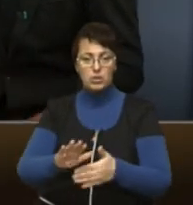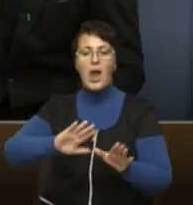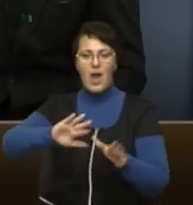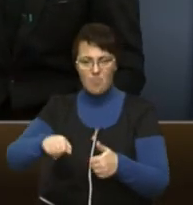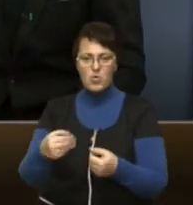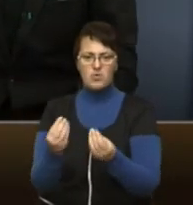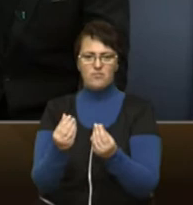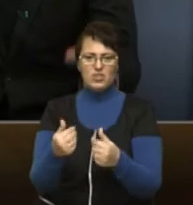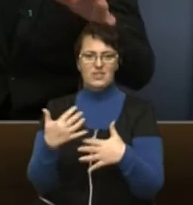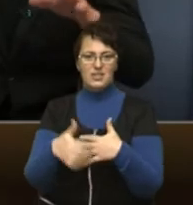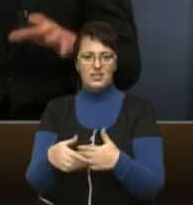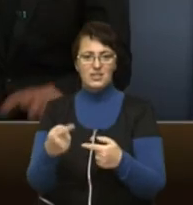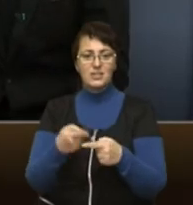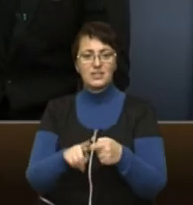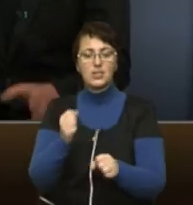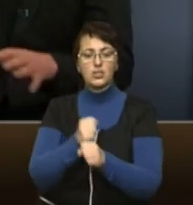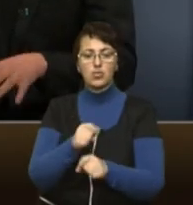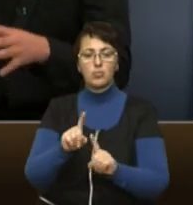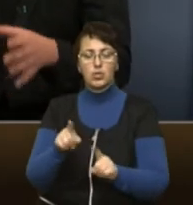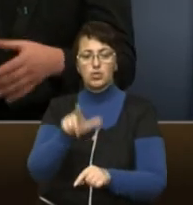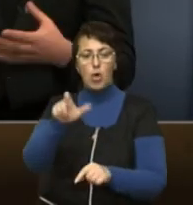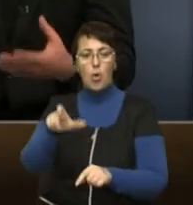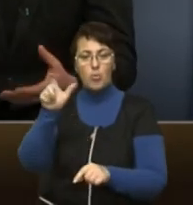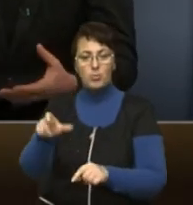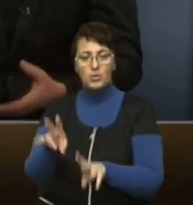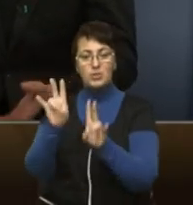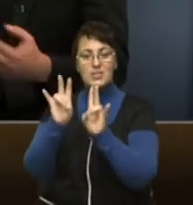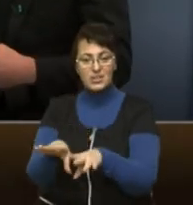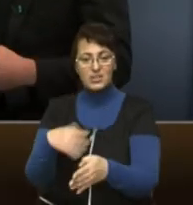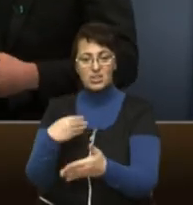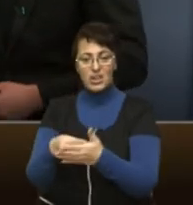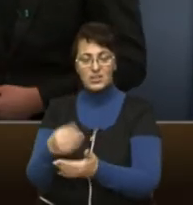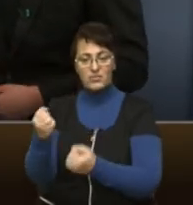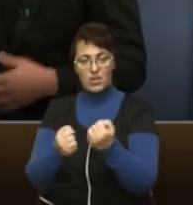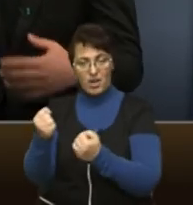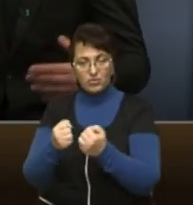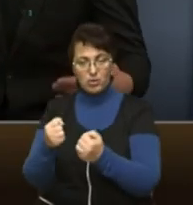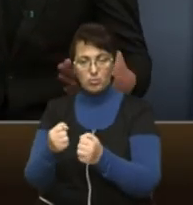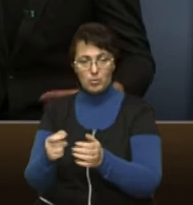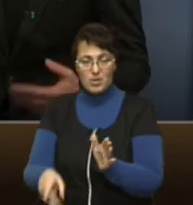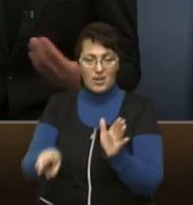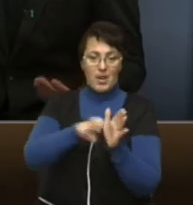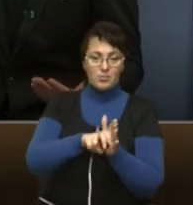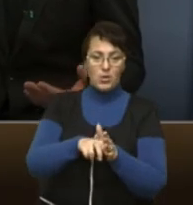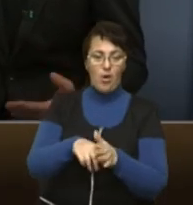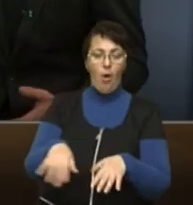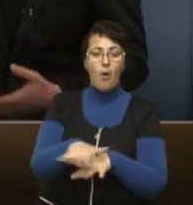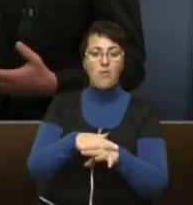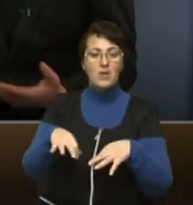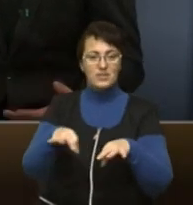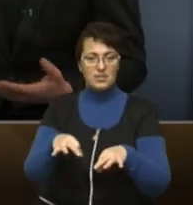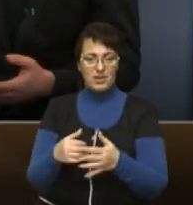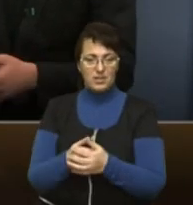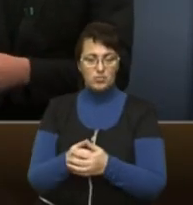зроблено для того, щоб люди залишали свої автомобілі і пересідали на громадський транспорт. Сьогодні ми говоримо, що п'ята зона буде коштувати 40 гривень.